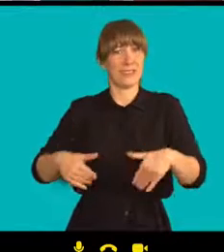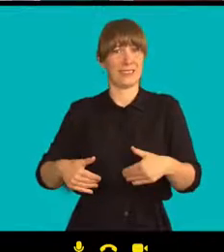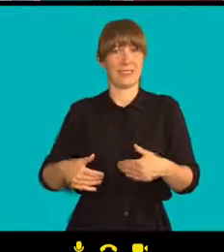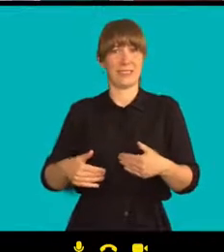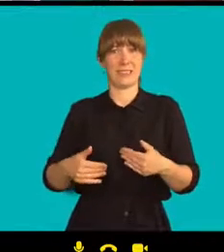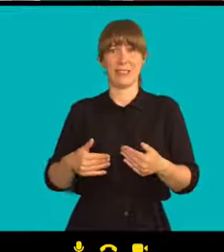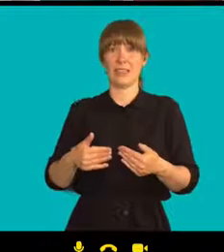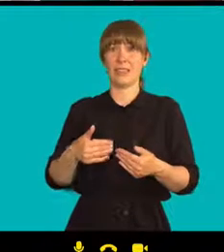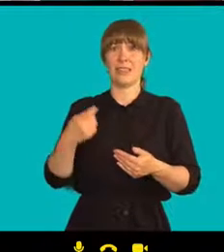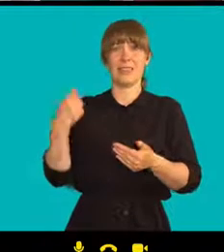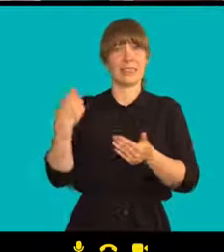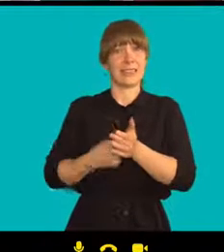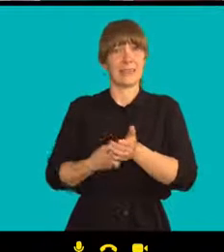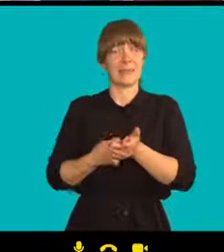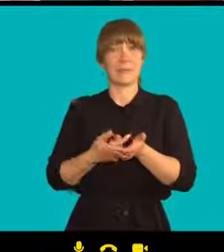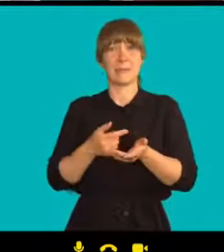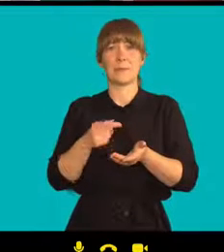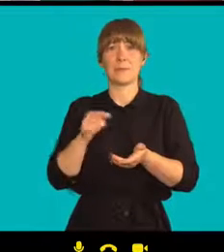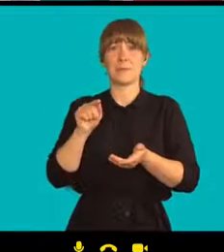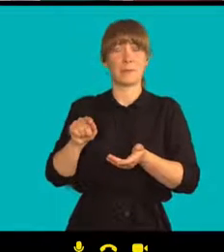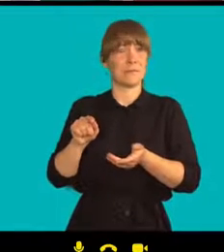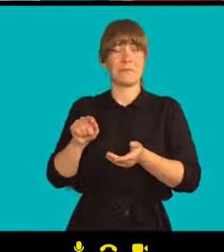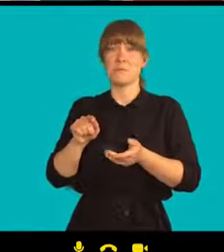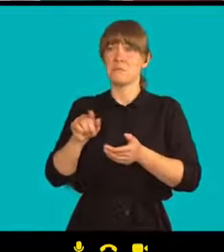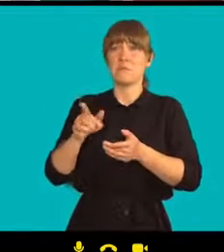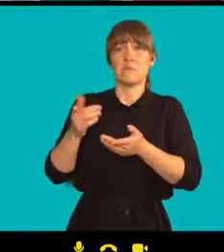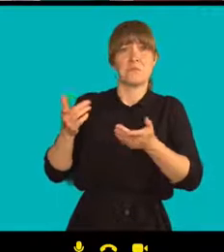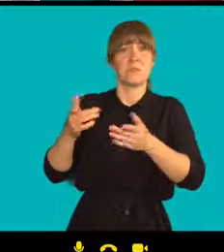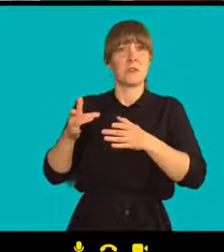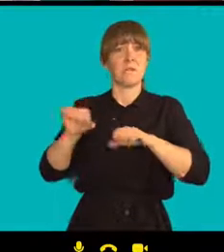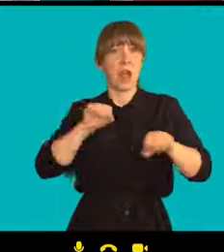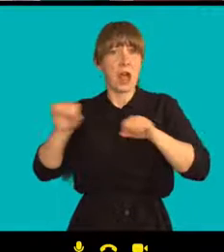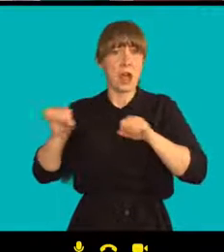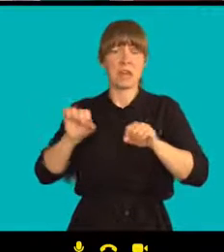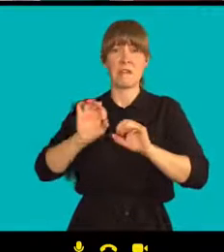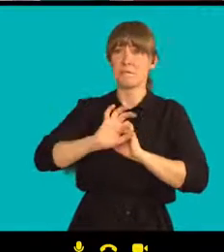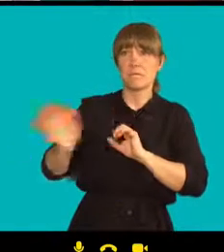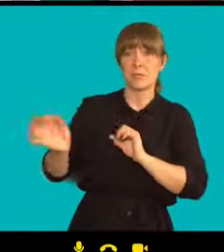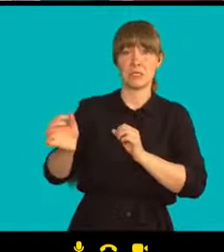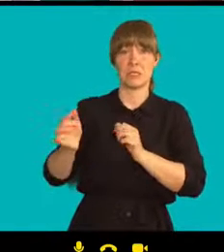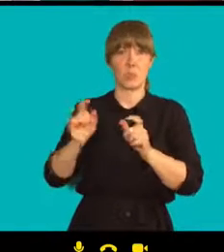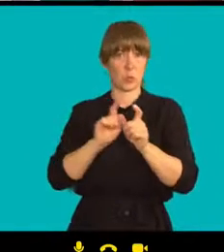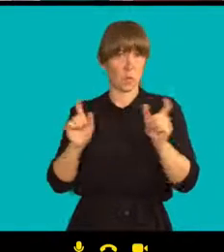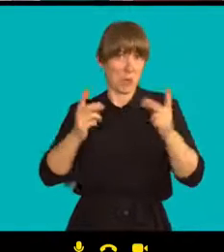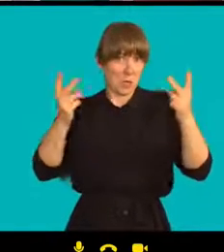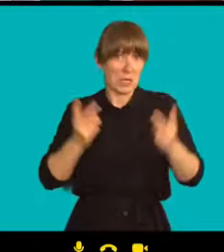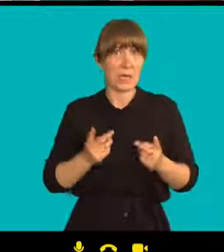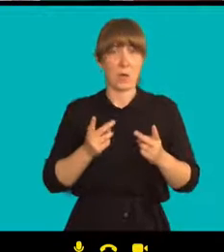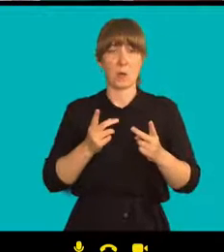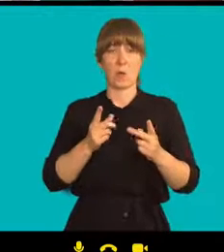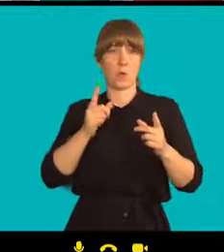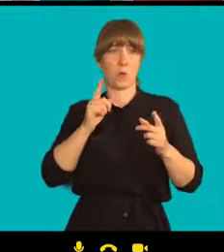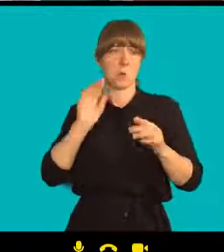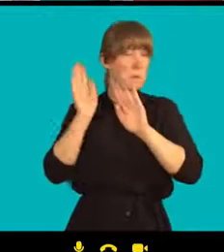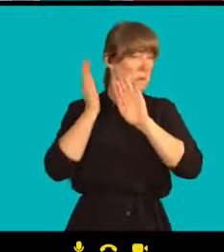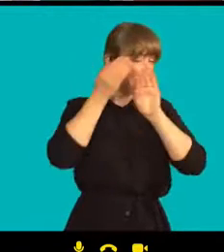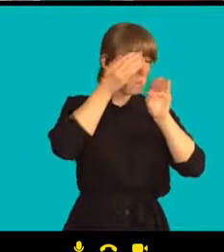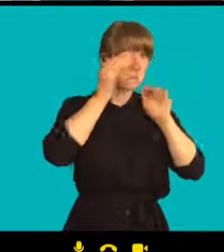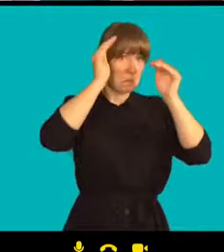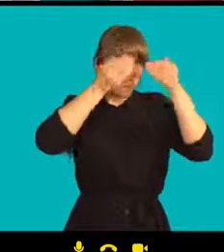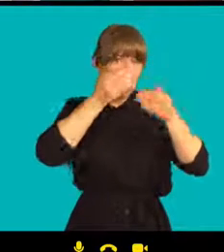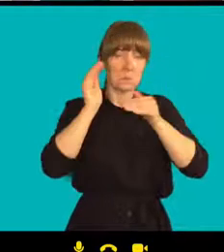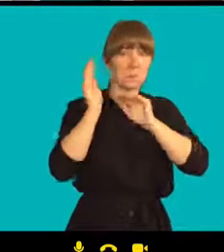Protože je pravda, že zavíráme oči. Jak to říkal Denis ve filmu, nic se nezměnilo.